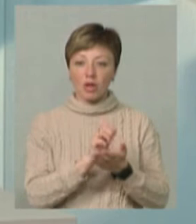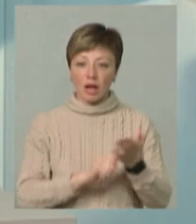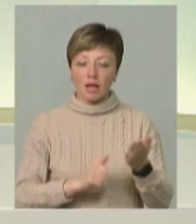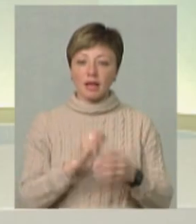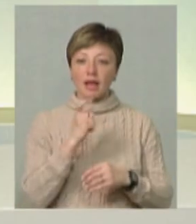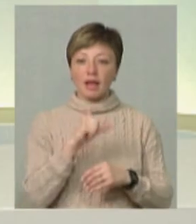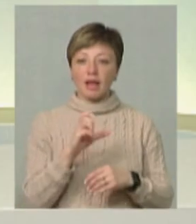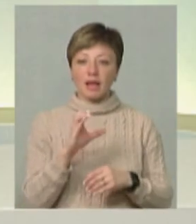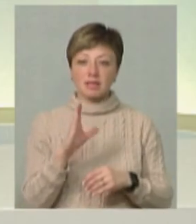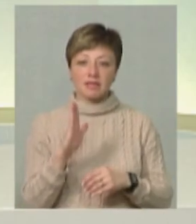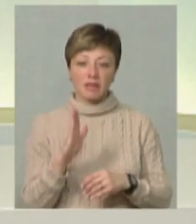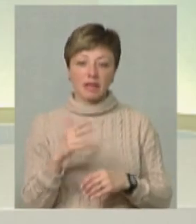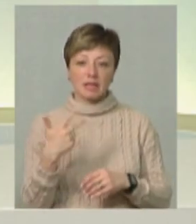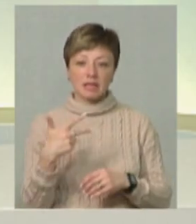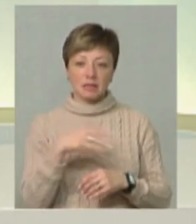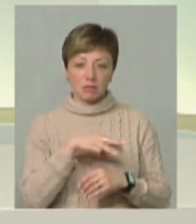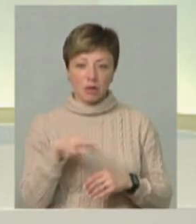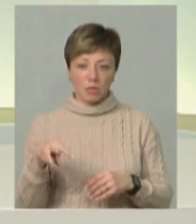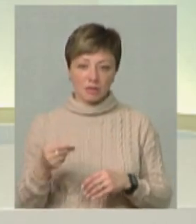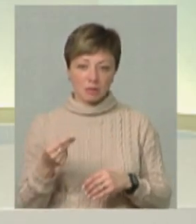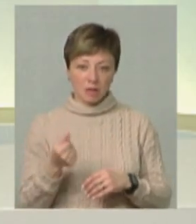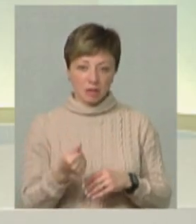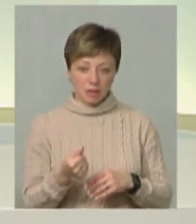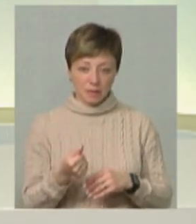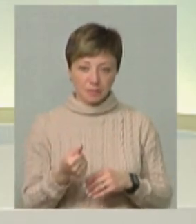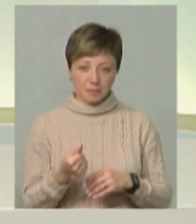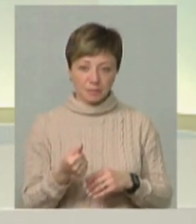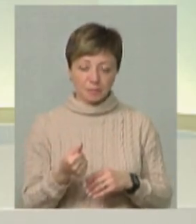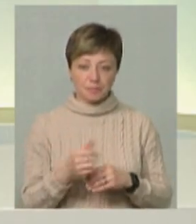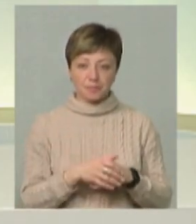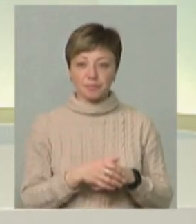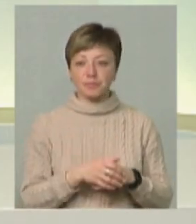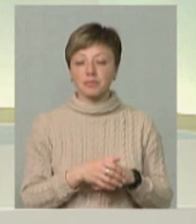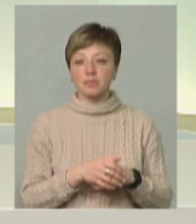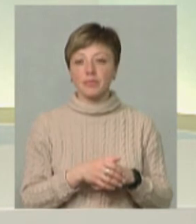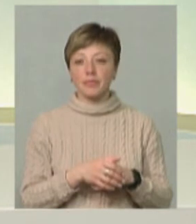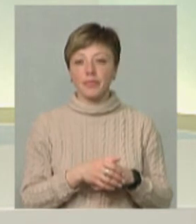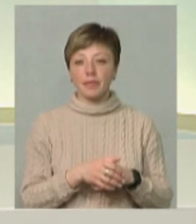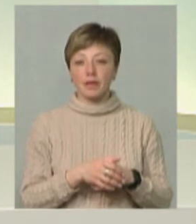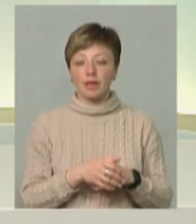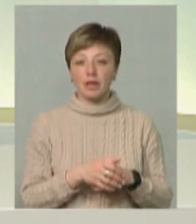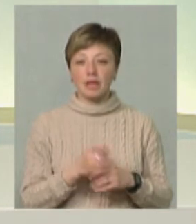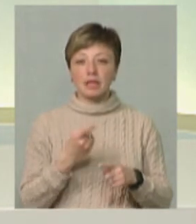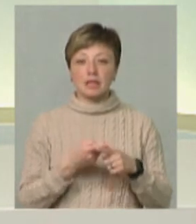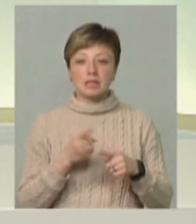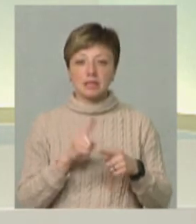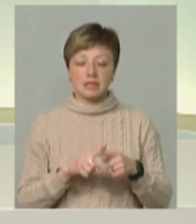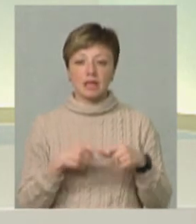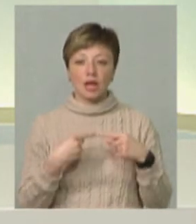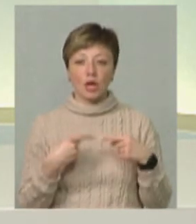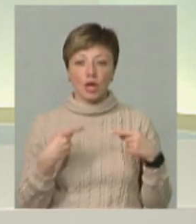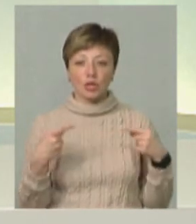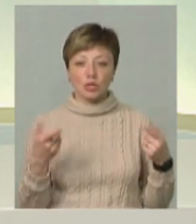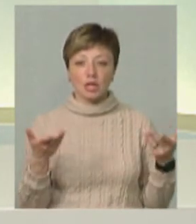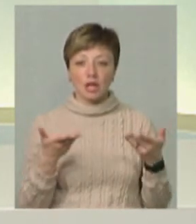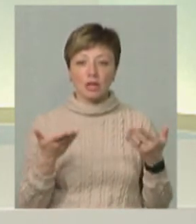ЄСВ, ми в одного ЄСВ, тільки 30 мільйонів заплатили. Єдину соціальну податку. Тобто це речі, які